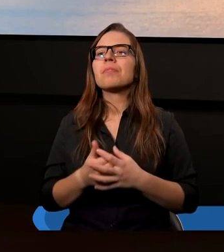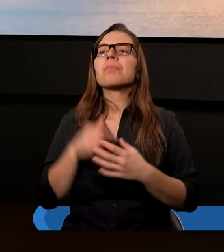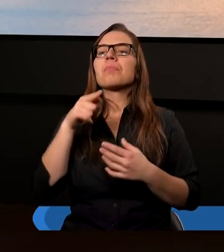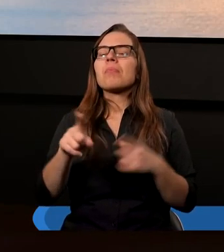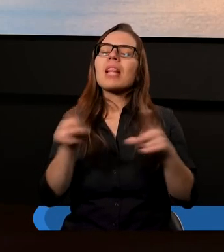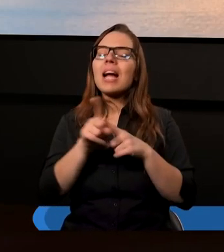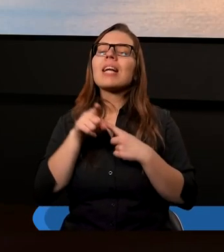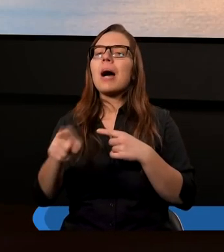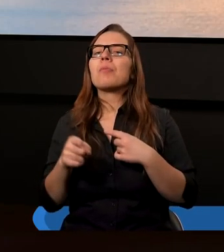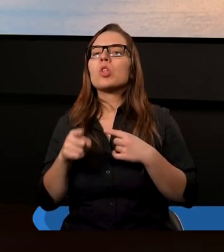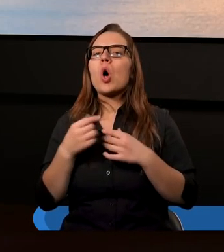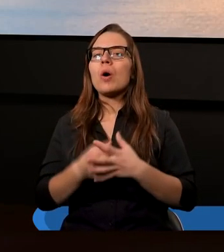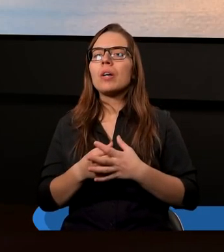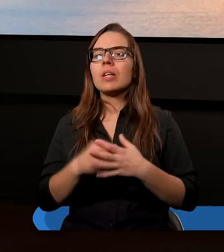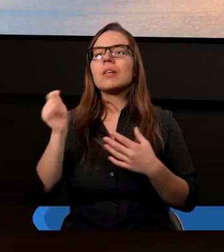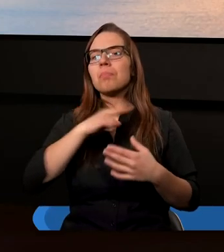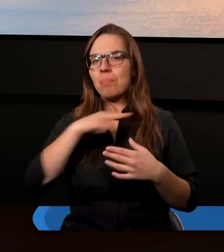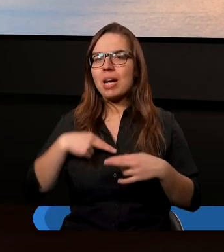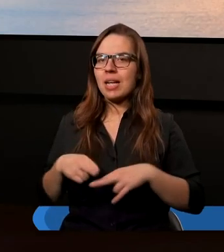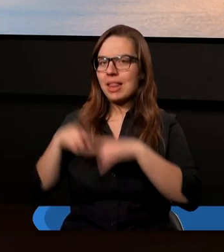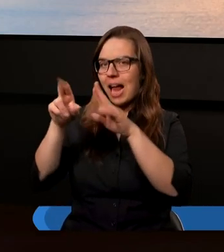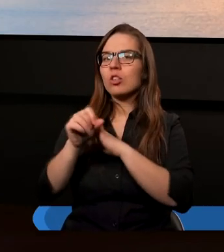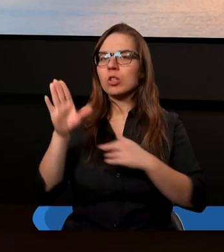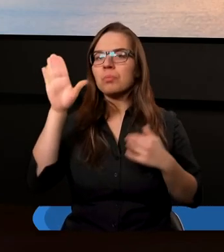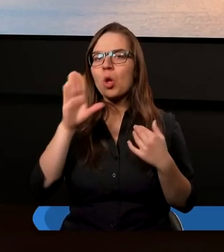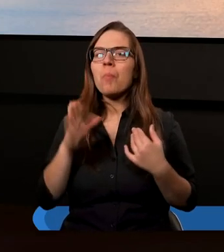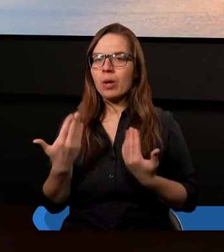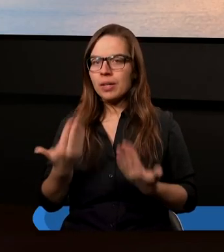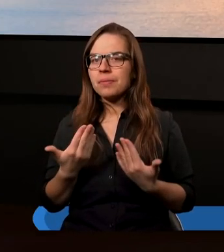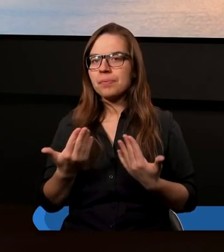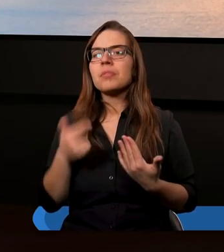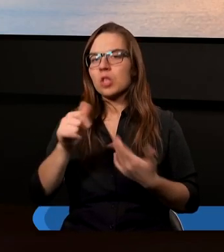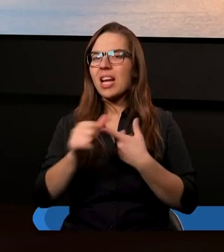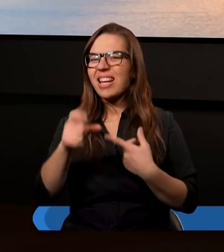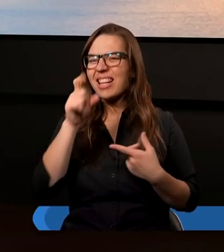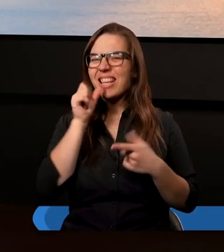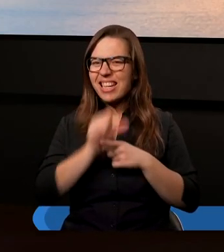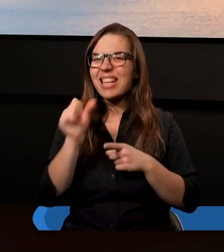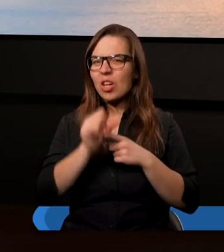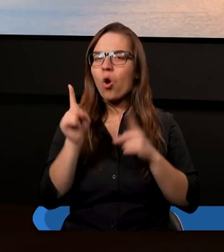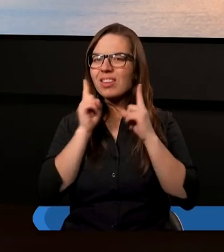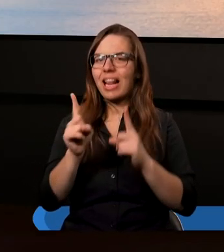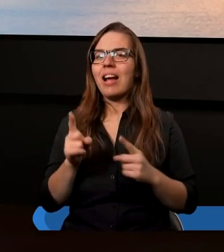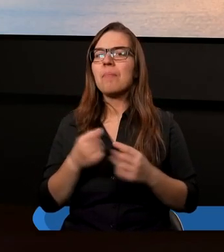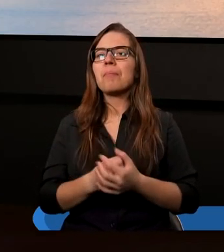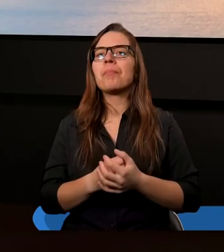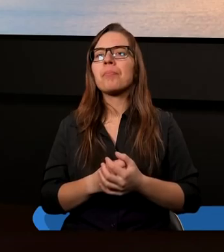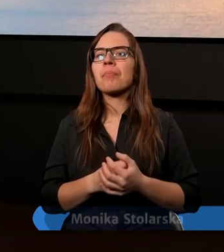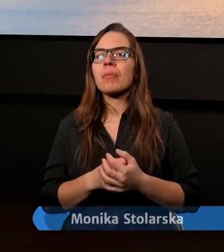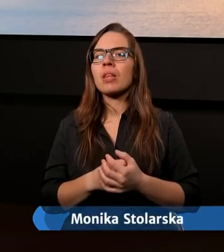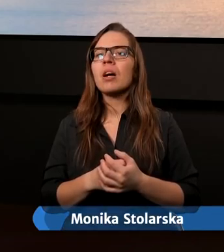podkreśli to, że my należymy do Boga. Tak, to jest bardzo istotne. Jak byśmy przeczytali